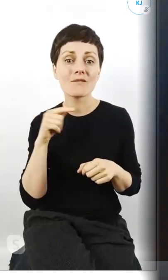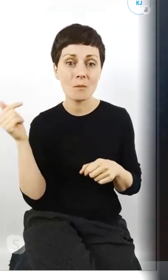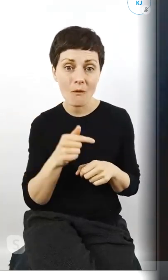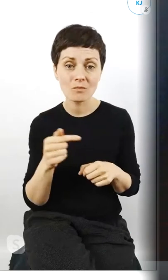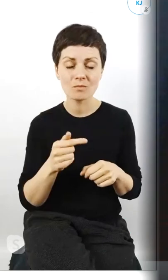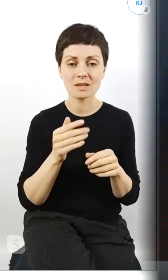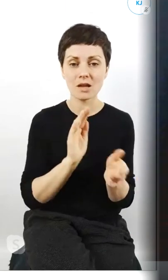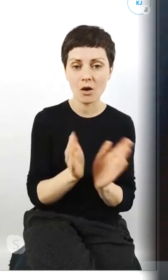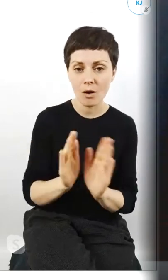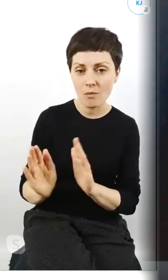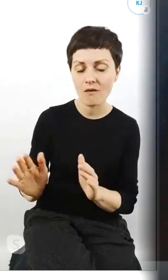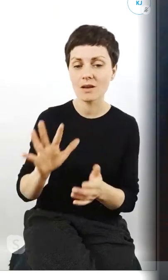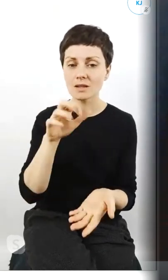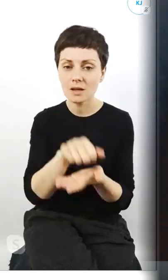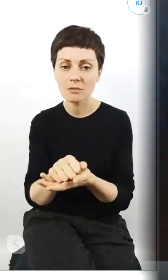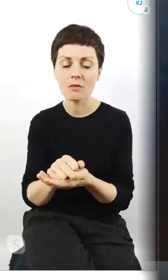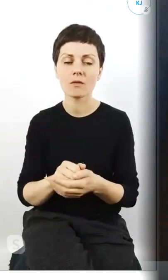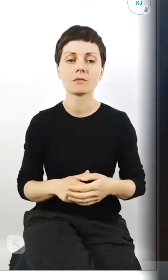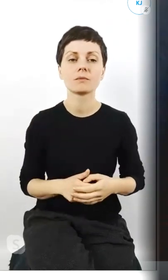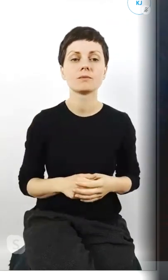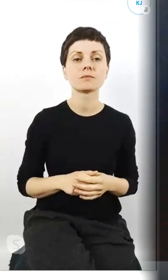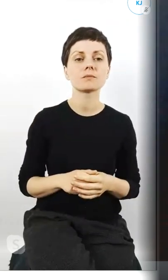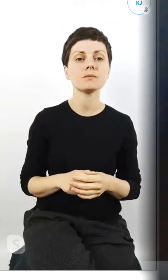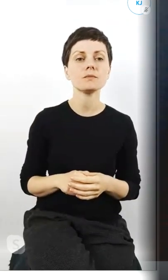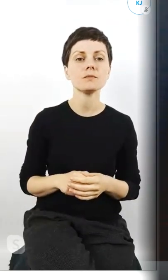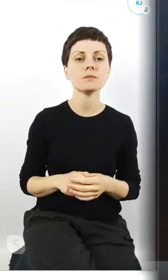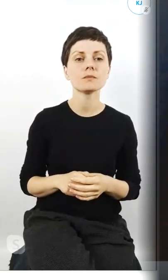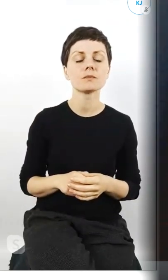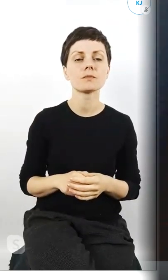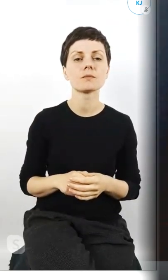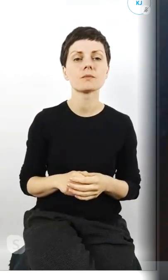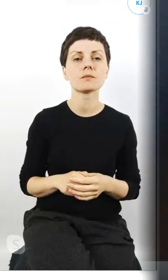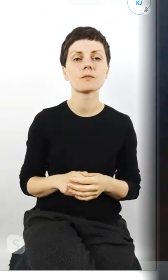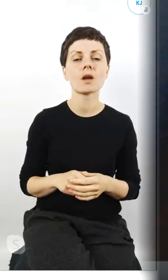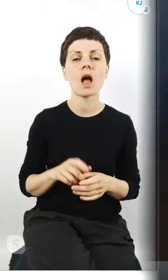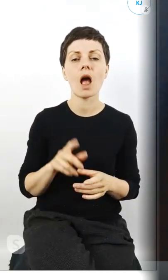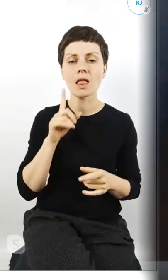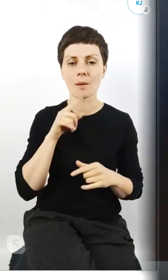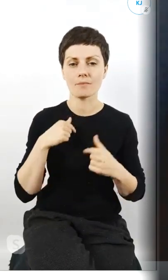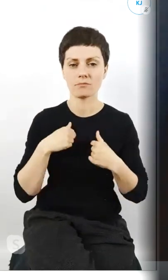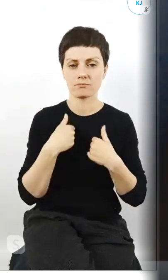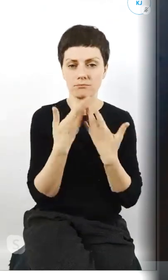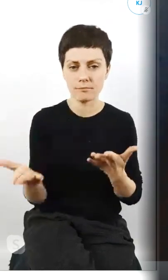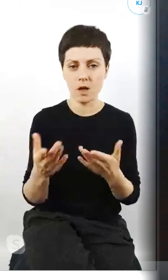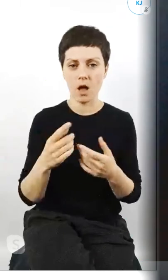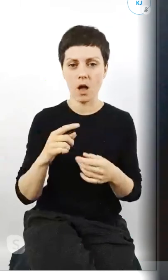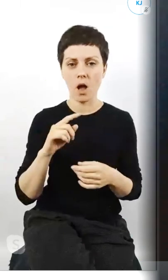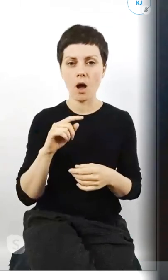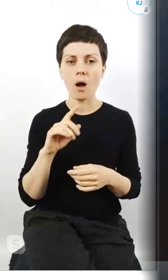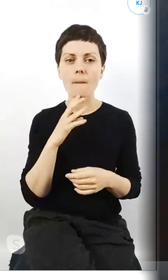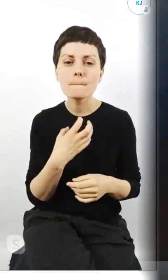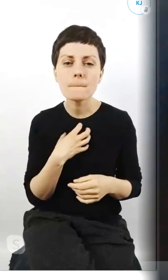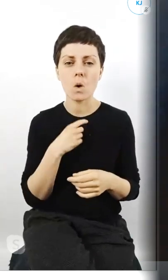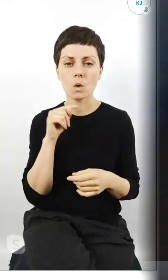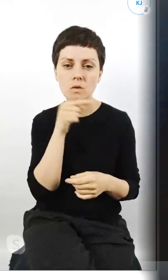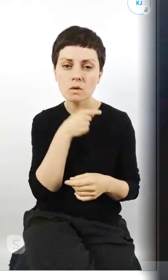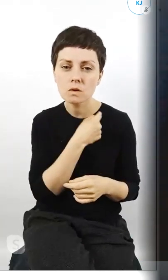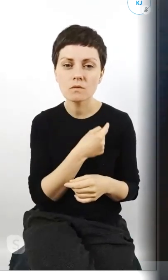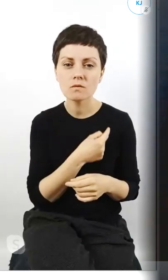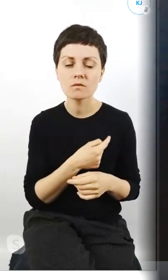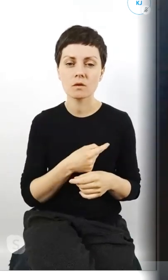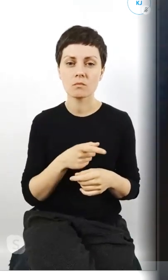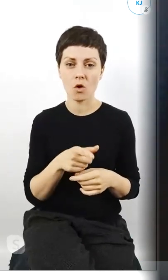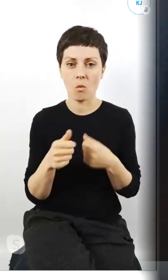którymi powinniśmy się troszczyć a tak naprawdę sprawiając im ból doprowadzamy do tego że niszczymy miejsce w którym żyjemy bo